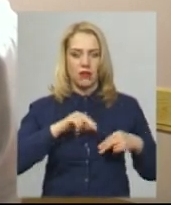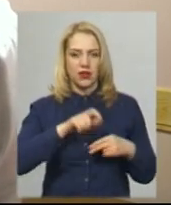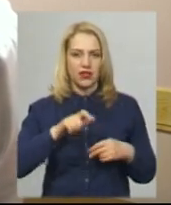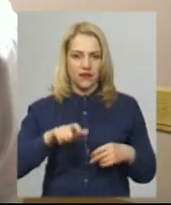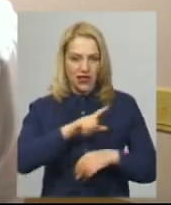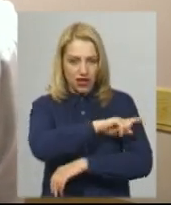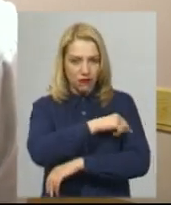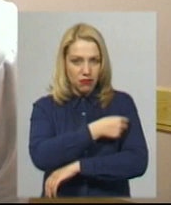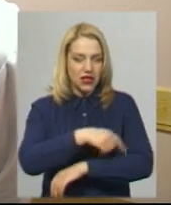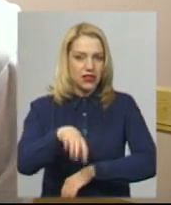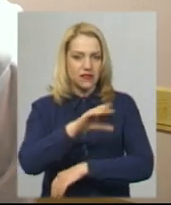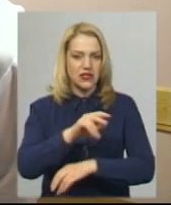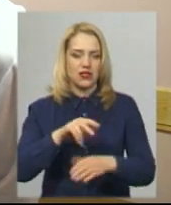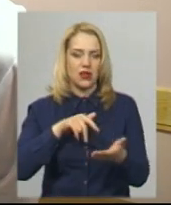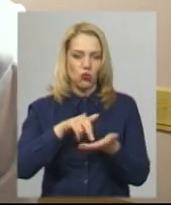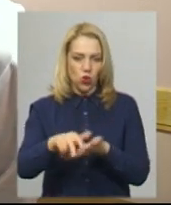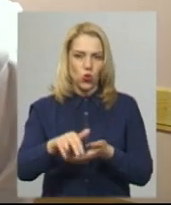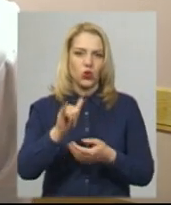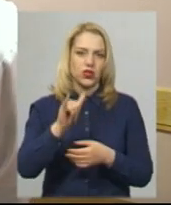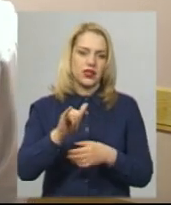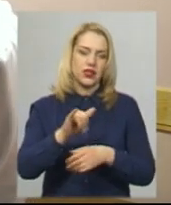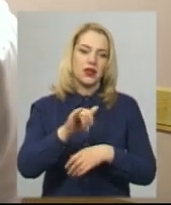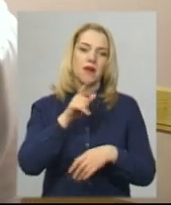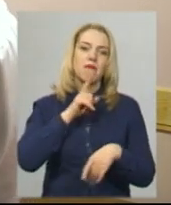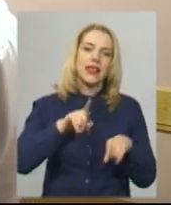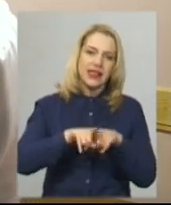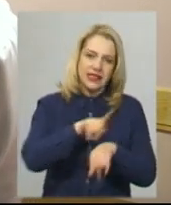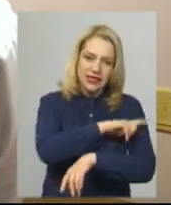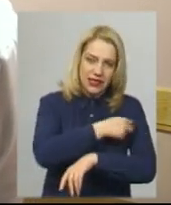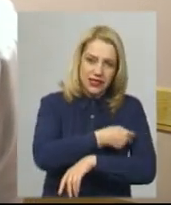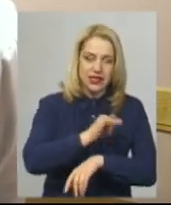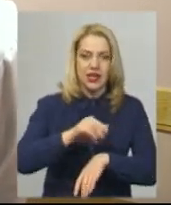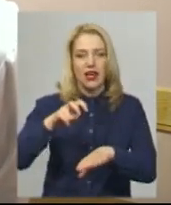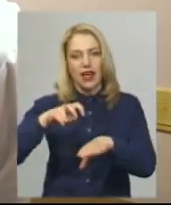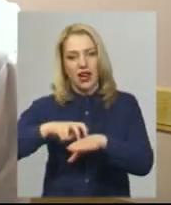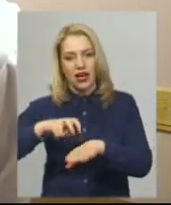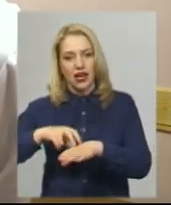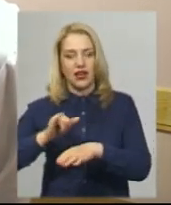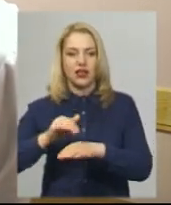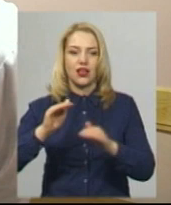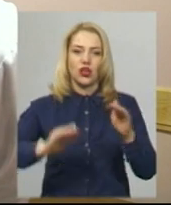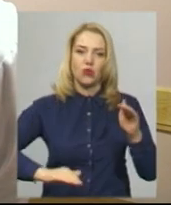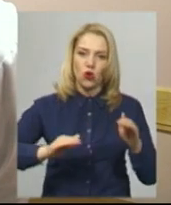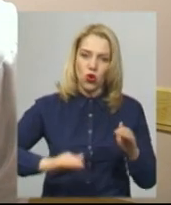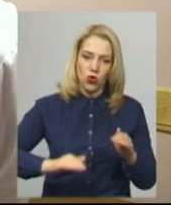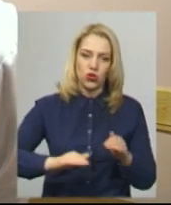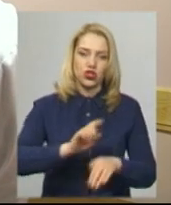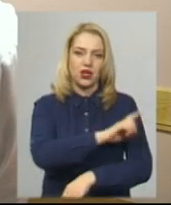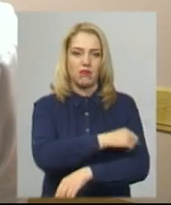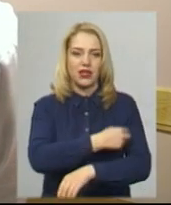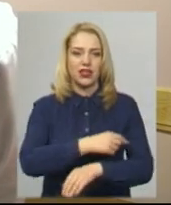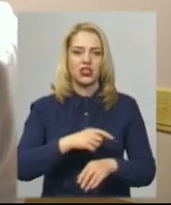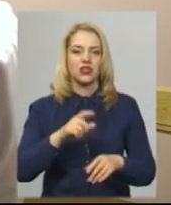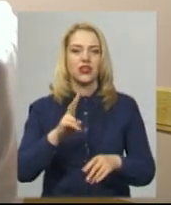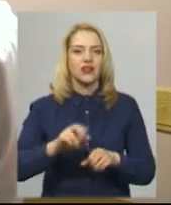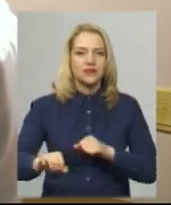і от всі вони проходять. Це проходять і медичні сестри, і лікарі. Ми так само і молодший медичний персонал залучаємо, тому що